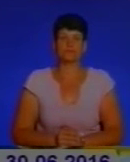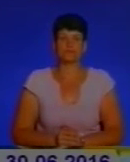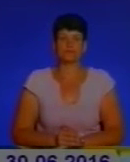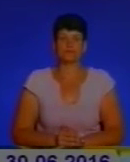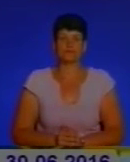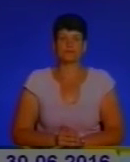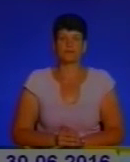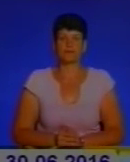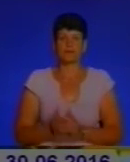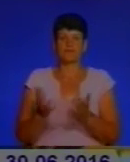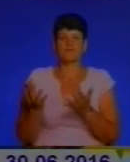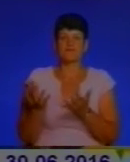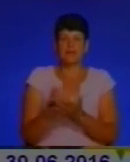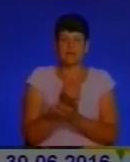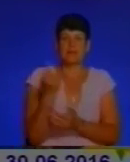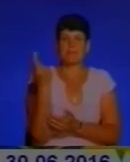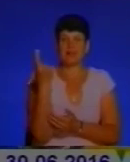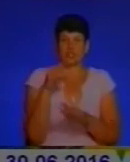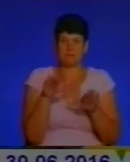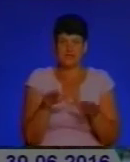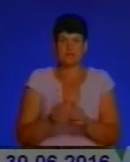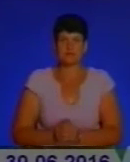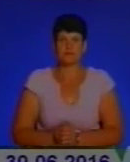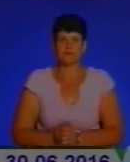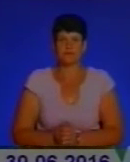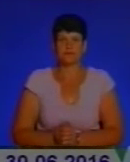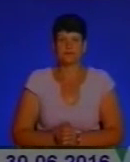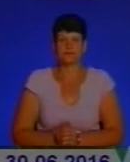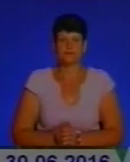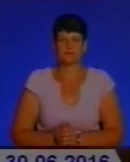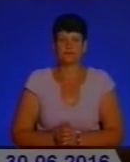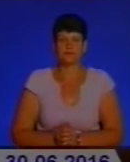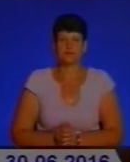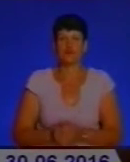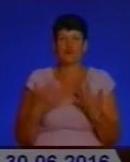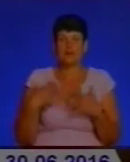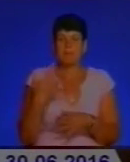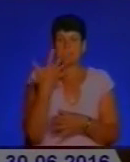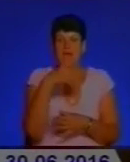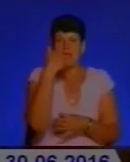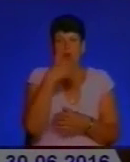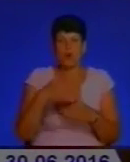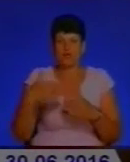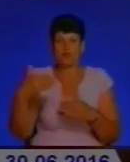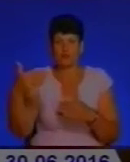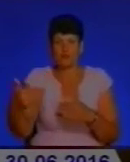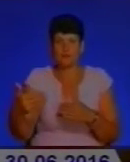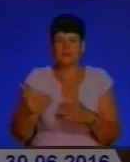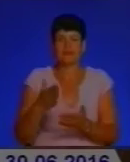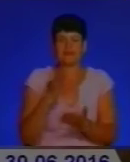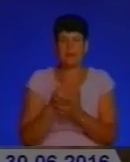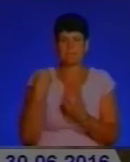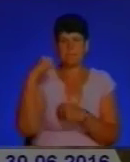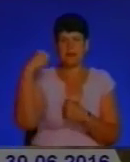Завоювали чи вибороли перше місце. І ми вже п'ять років підряд стаємо